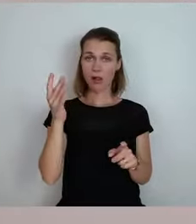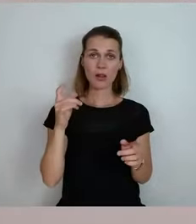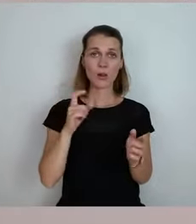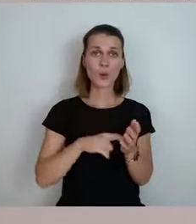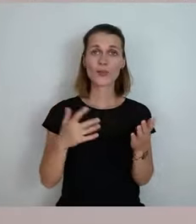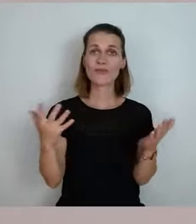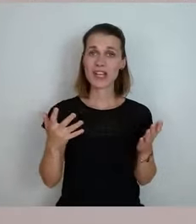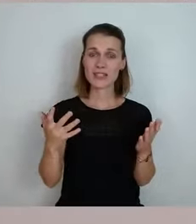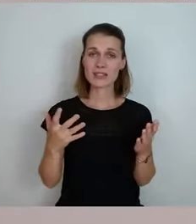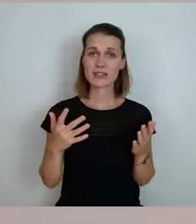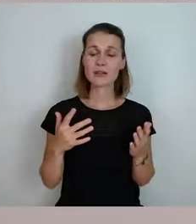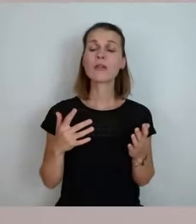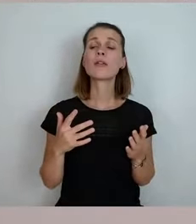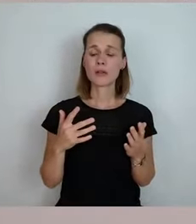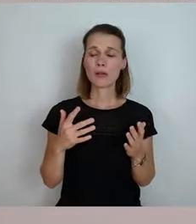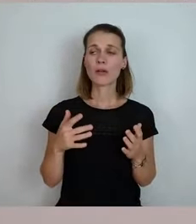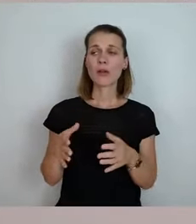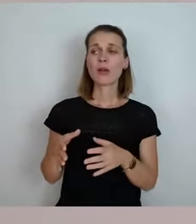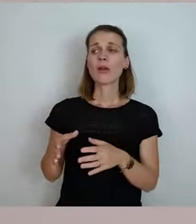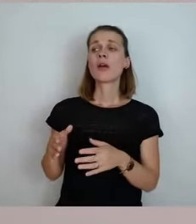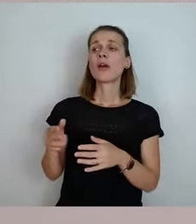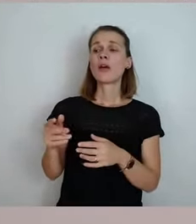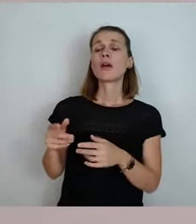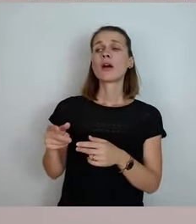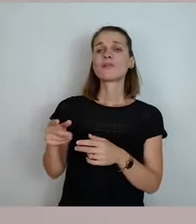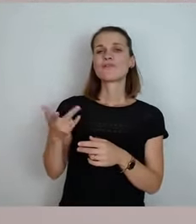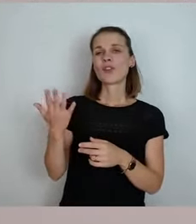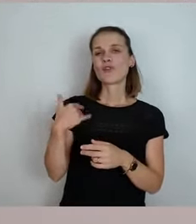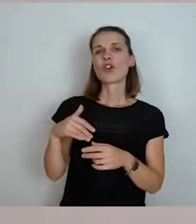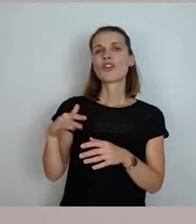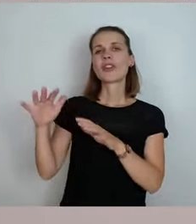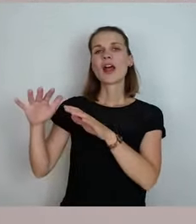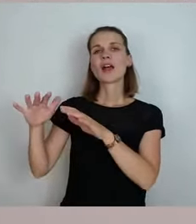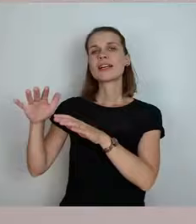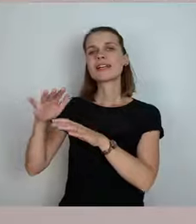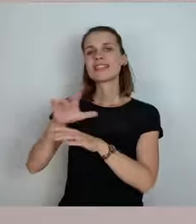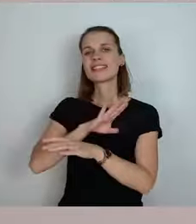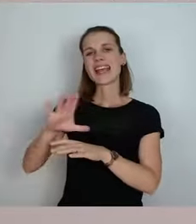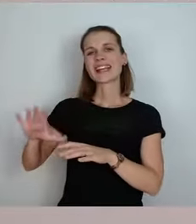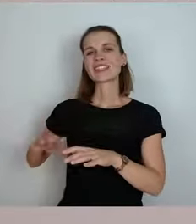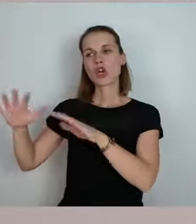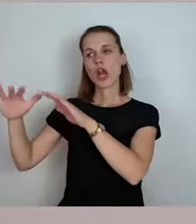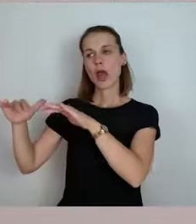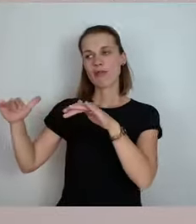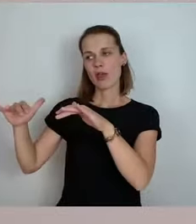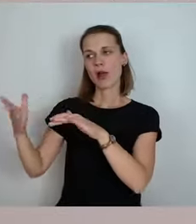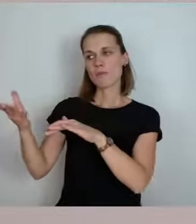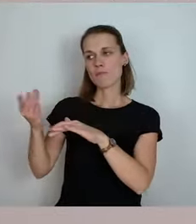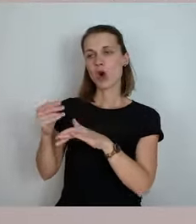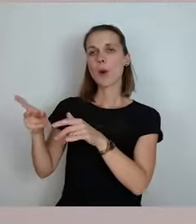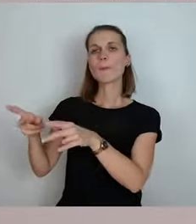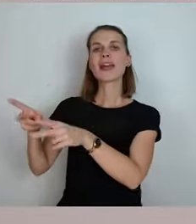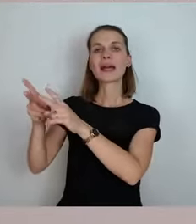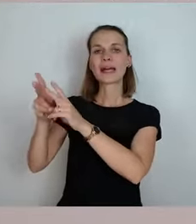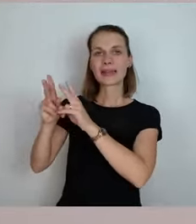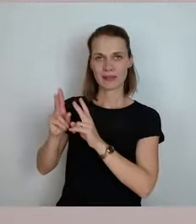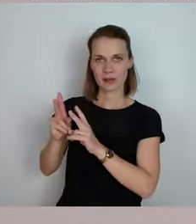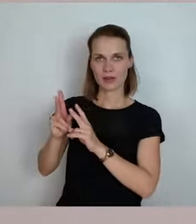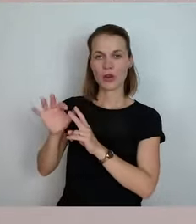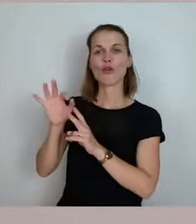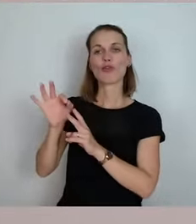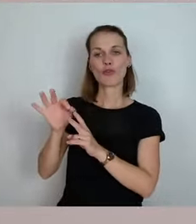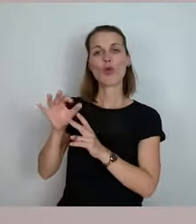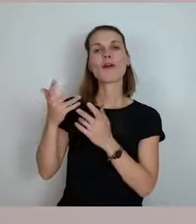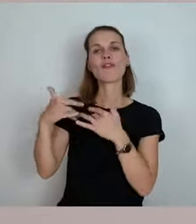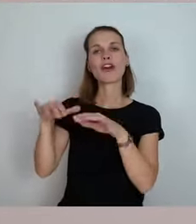ein Kreditvolumen bewilligen lassen haben, mit dem wir das ausgeglichen haben. Für den Freistaat und auch für die kommunale Familie,